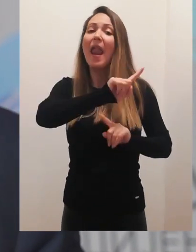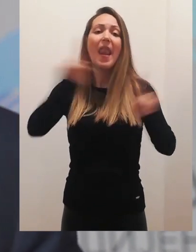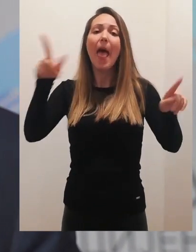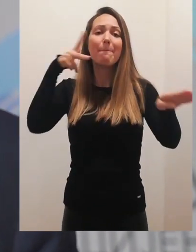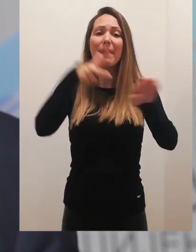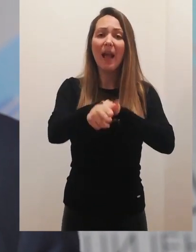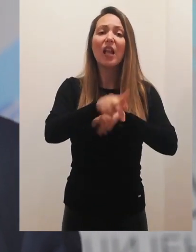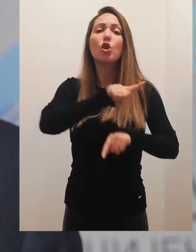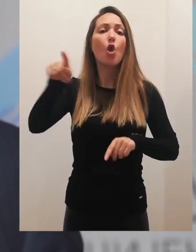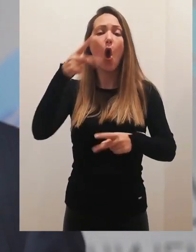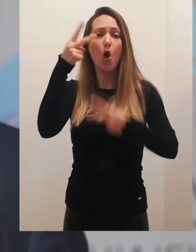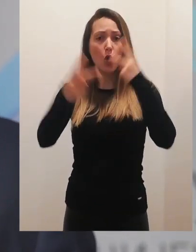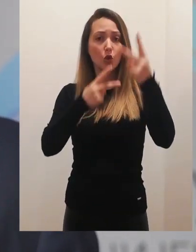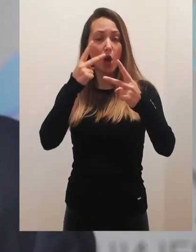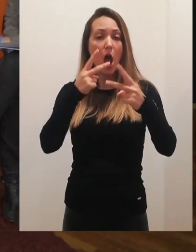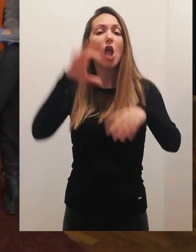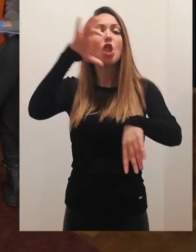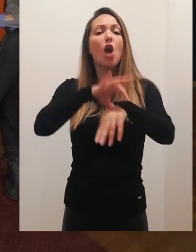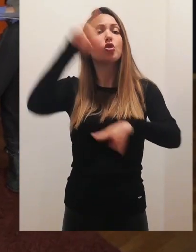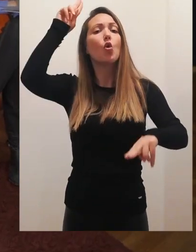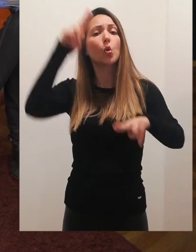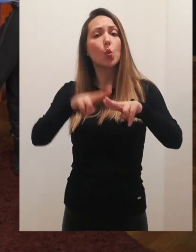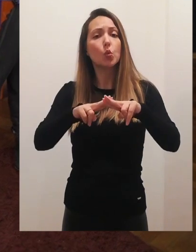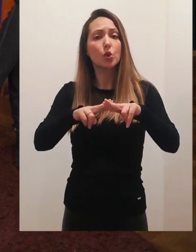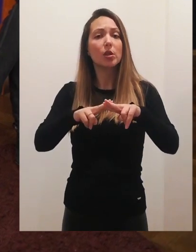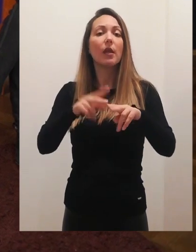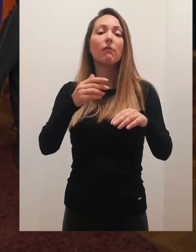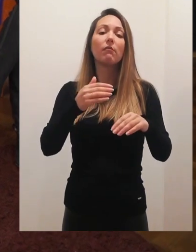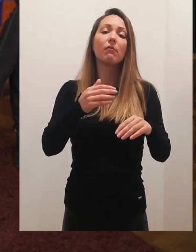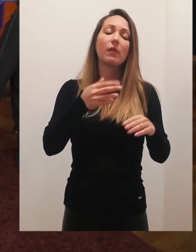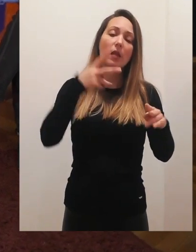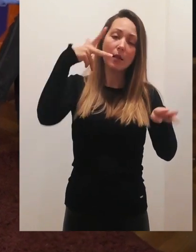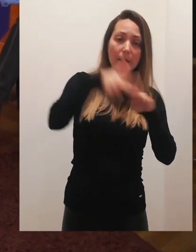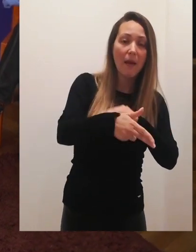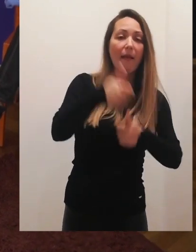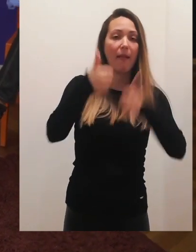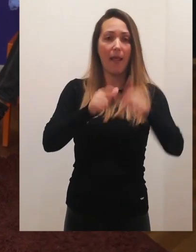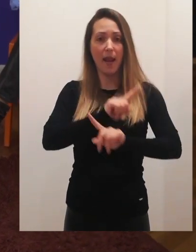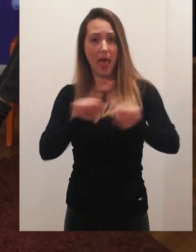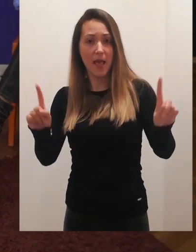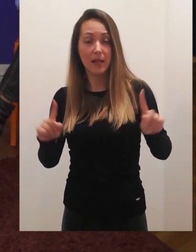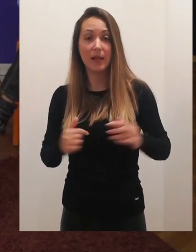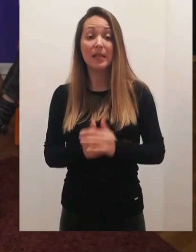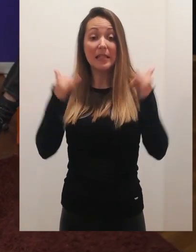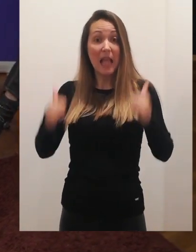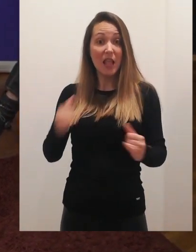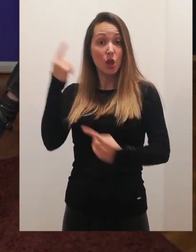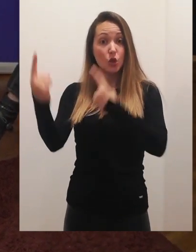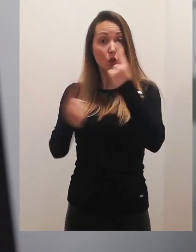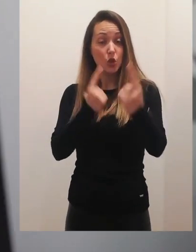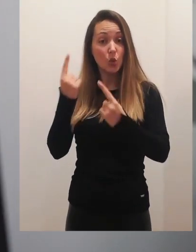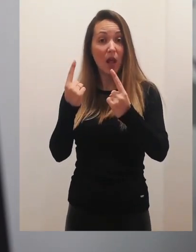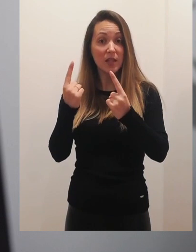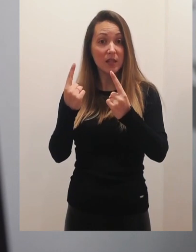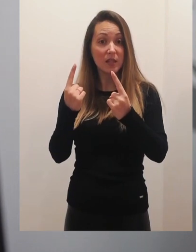je kontrola zakazana, već se nastavlja sve dok lekar koji vodi terapiju drugačije ne odredi. I ove sada situacije, sve dok se